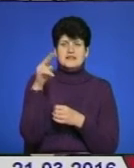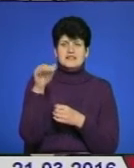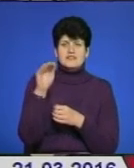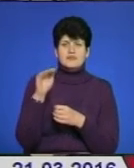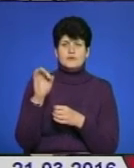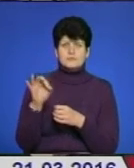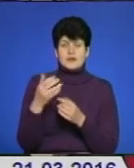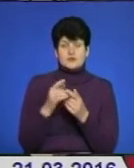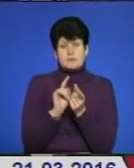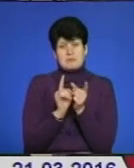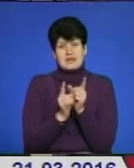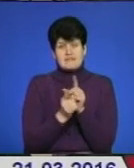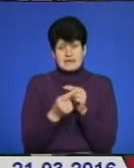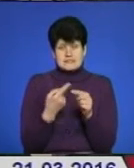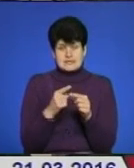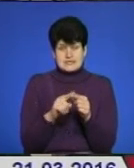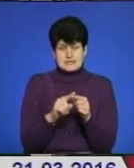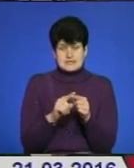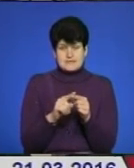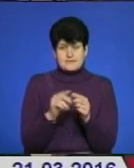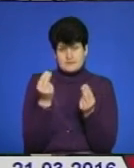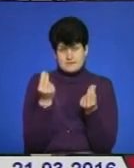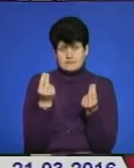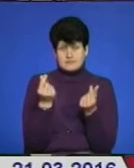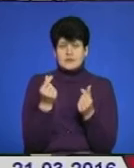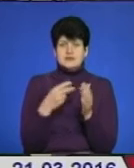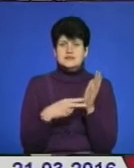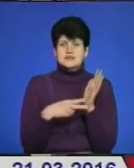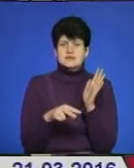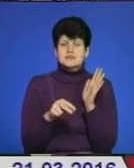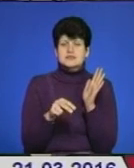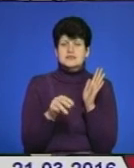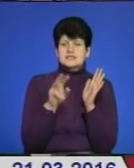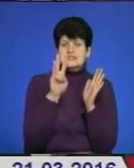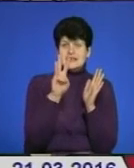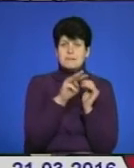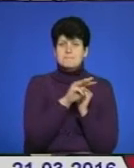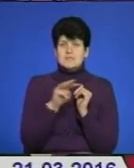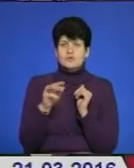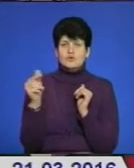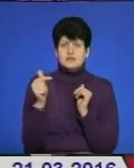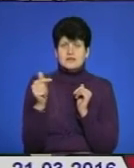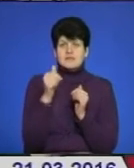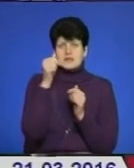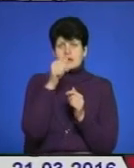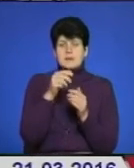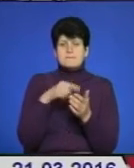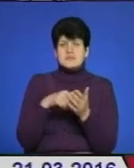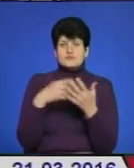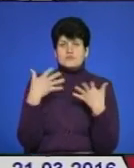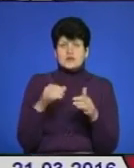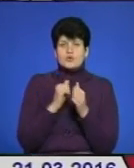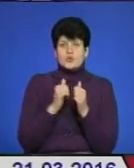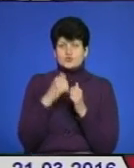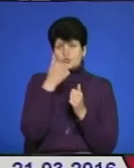якщо перевести це на мову коштів, то понад 73 мільйона гривень місто втрачає щороку. Тому що раніше